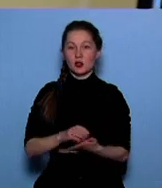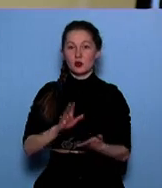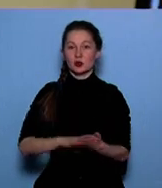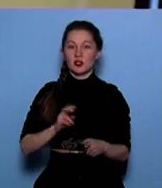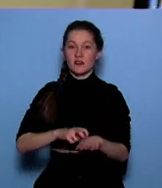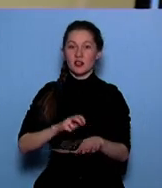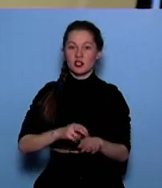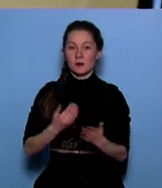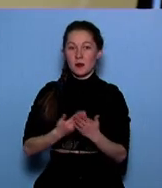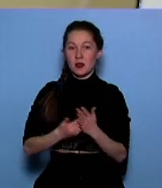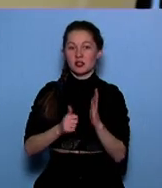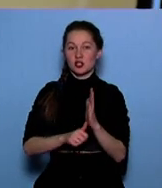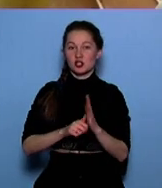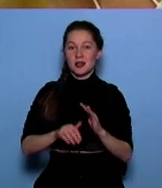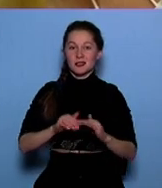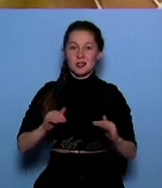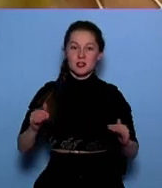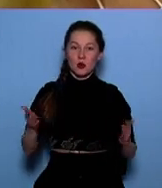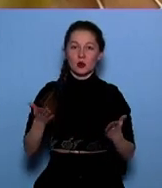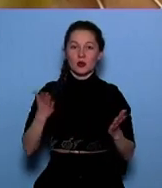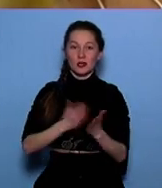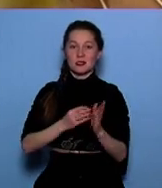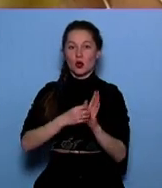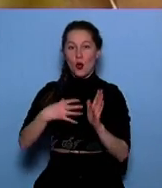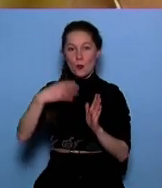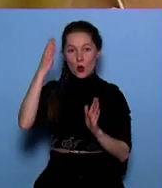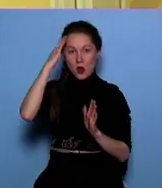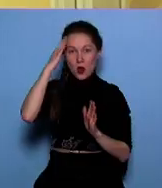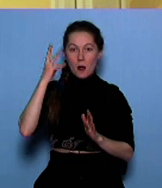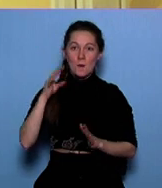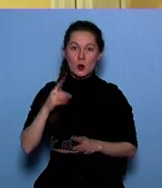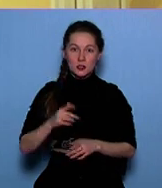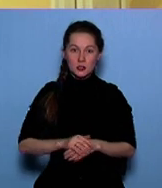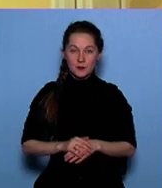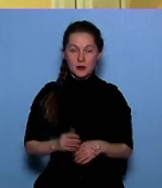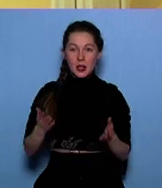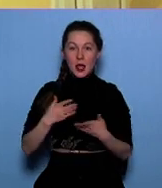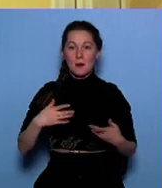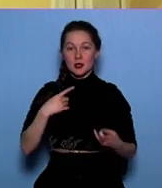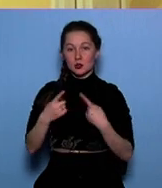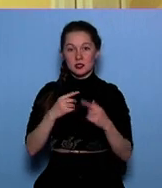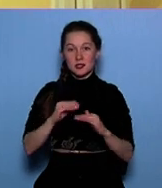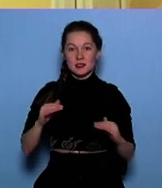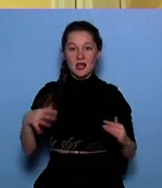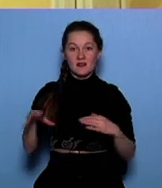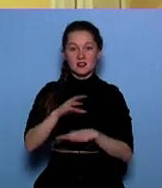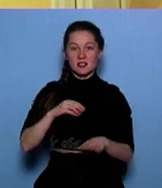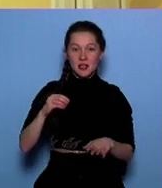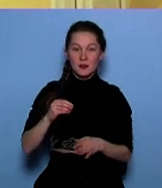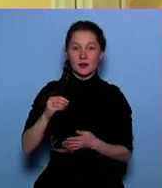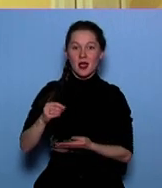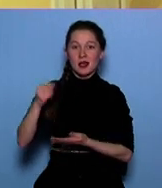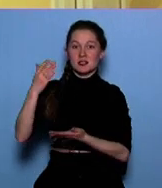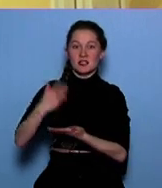порядка 60 детей, у которых выявлена опухоль головного мозга. Мы консультируем всех детей с федеральными центрами нашей